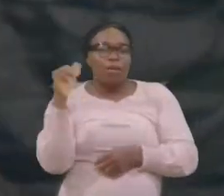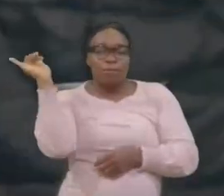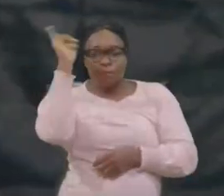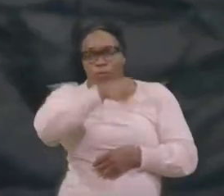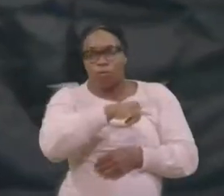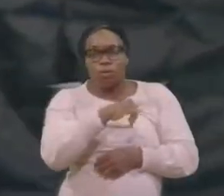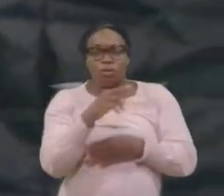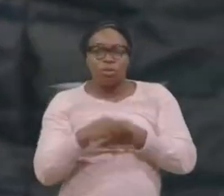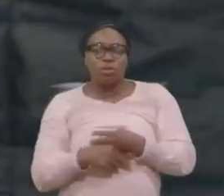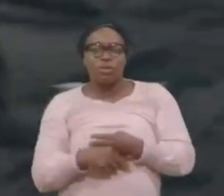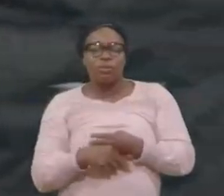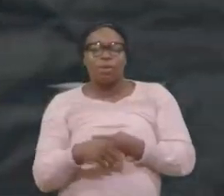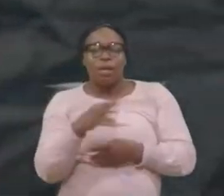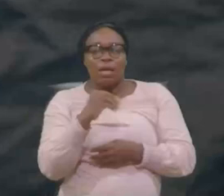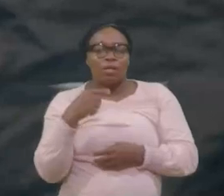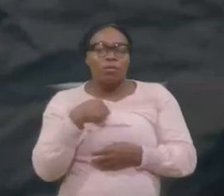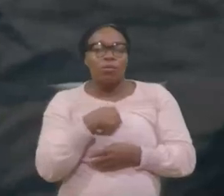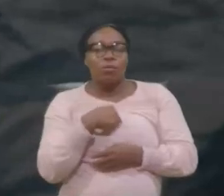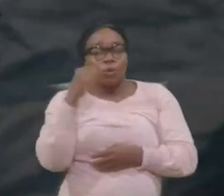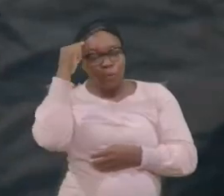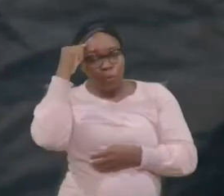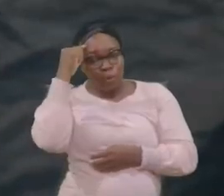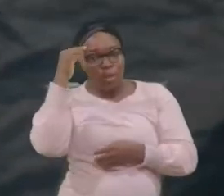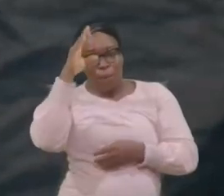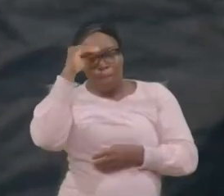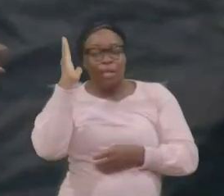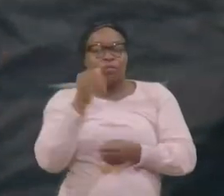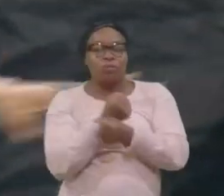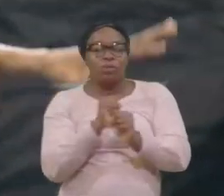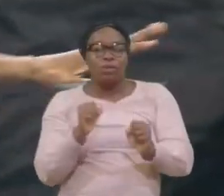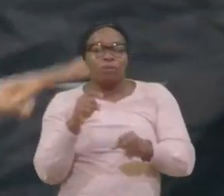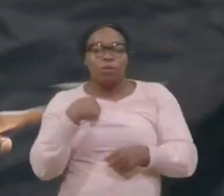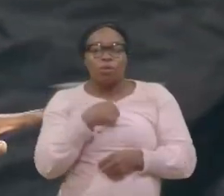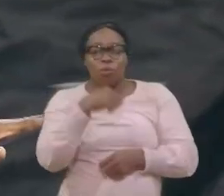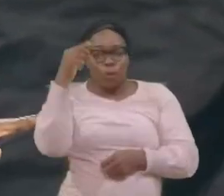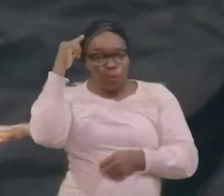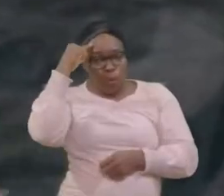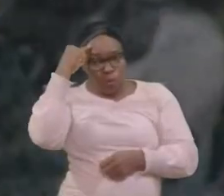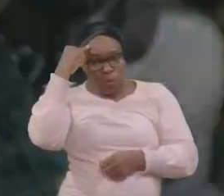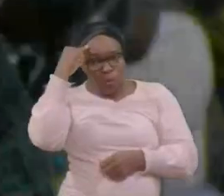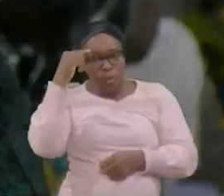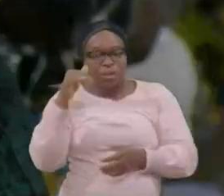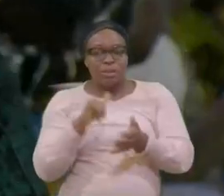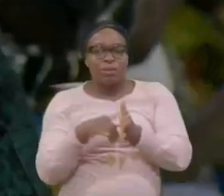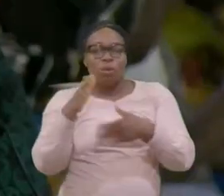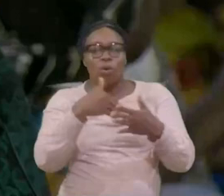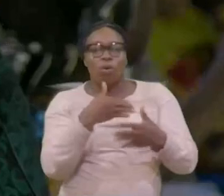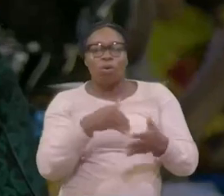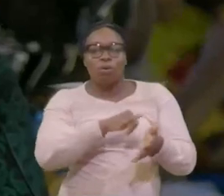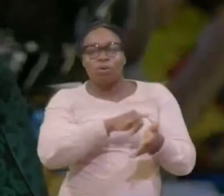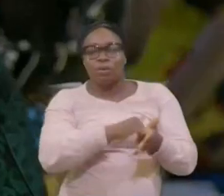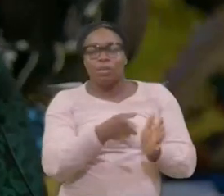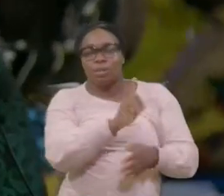l'argent l'ait sauvée, Nous pensions, Que l'homme pouvait sauver, Nous pensions, Que toutes ces choses autour de nous,